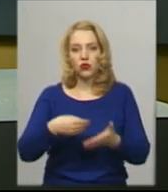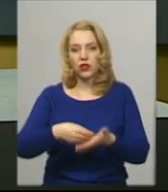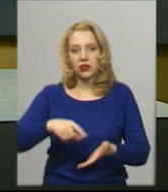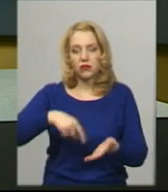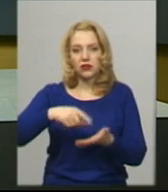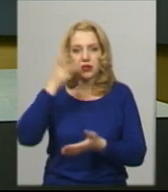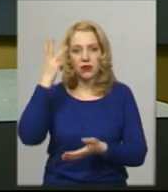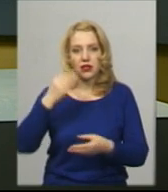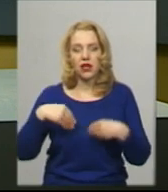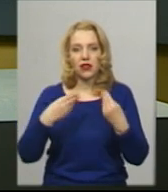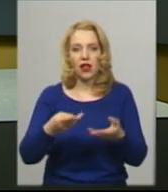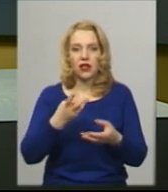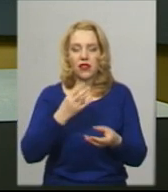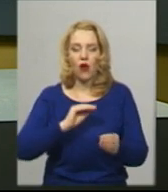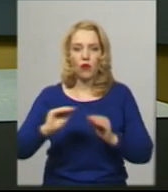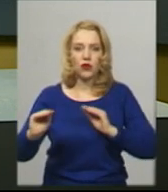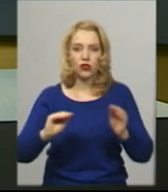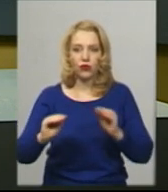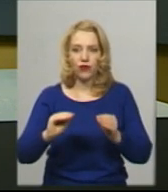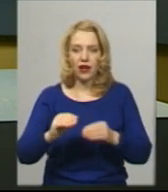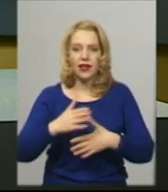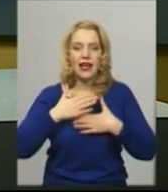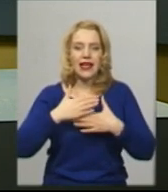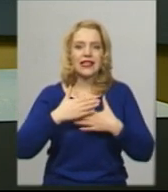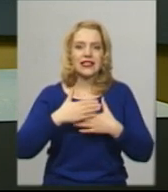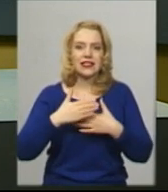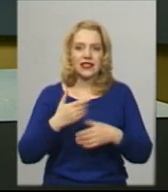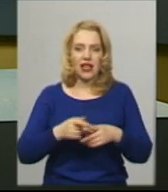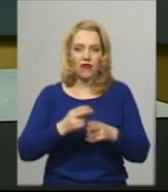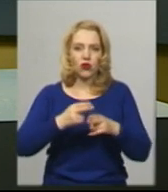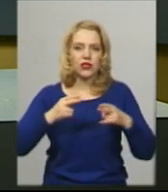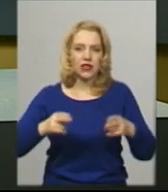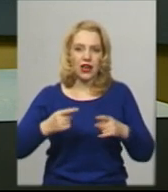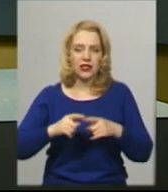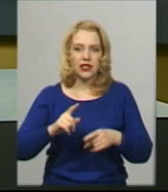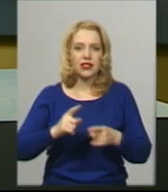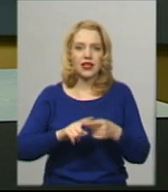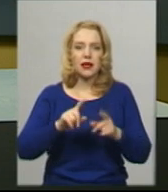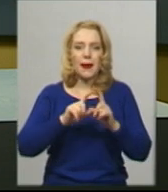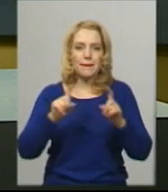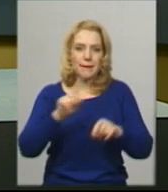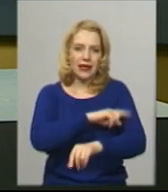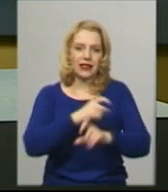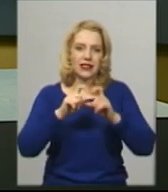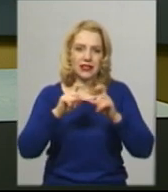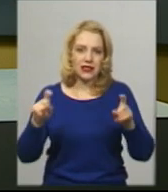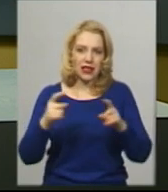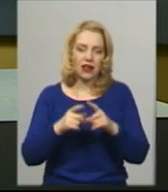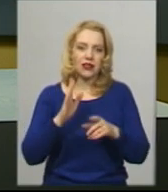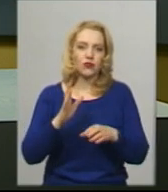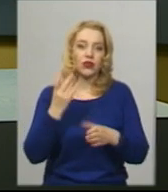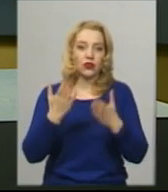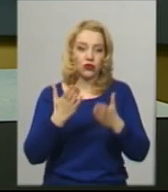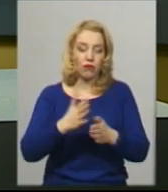надали на облаштування кисневої станції у міській лікарні. Медзаклад розглядають як резервний у випадку переповнення інфекційної